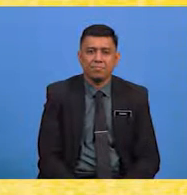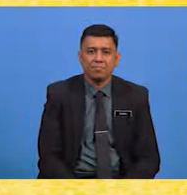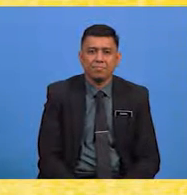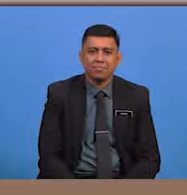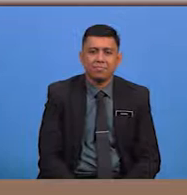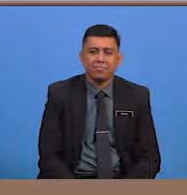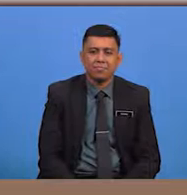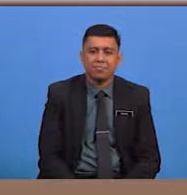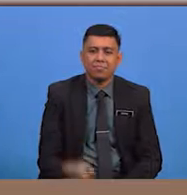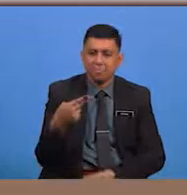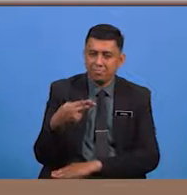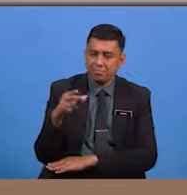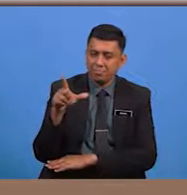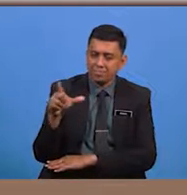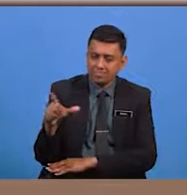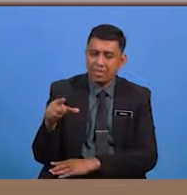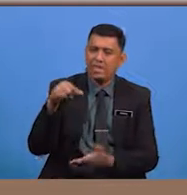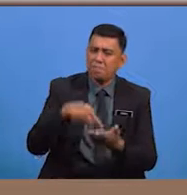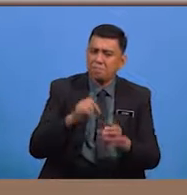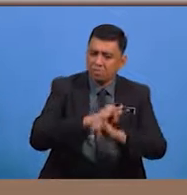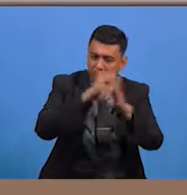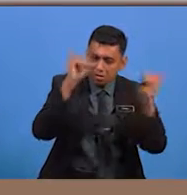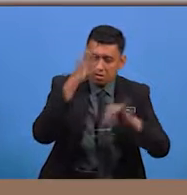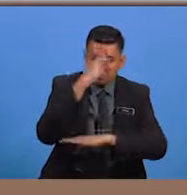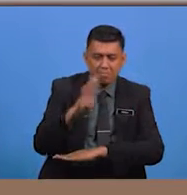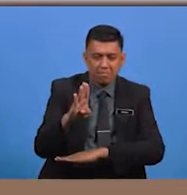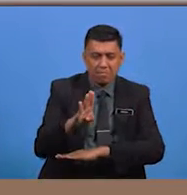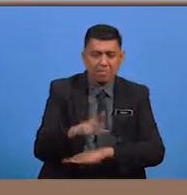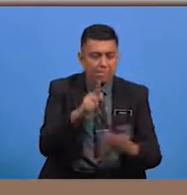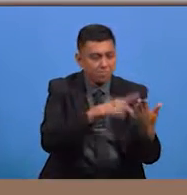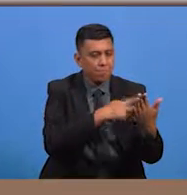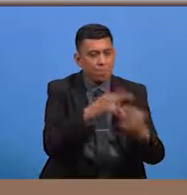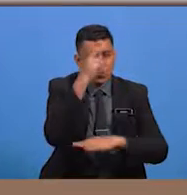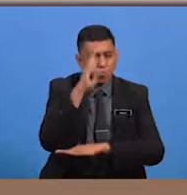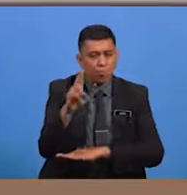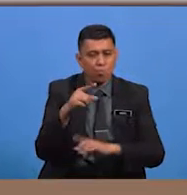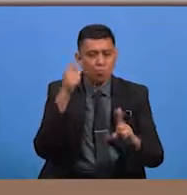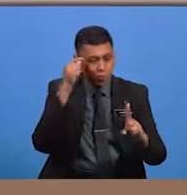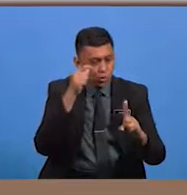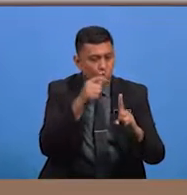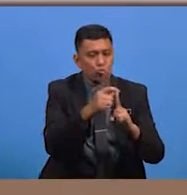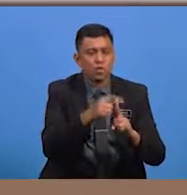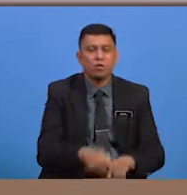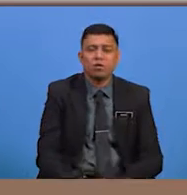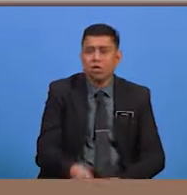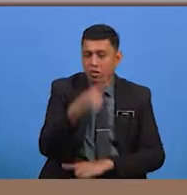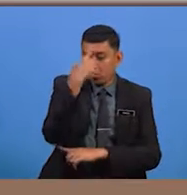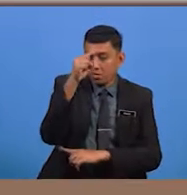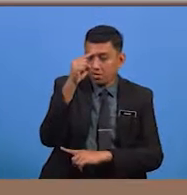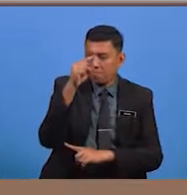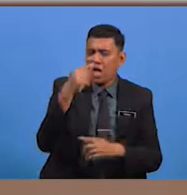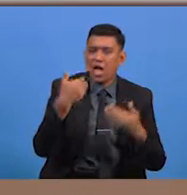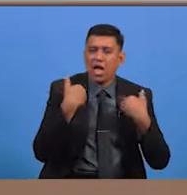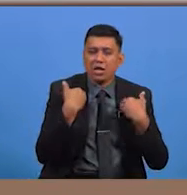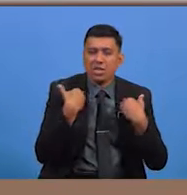Hal ini menjelaskan bahawa Pantun agama bertujuan Untuk menimbulkan